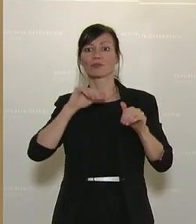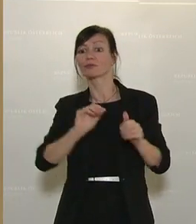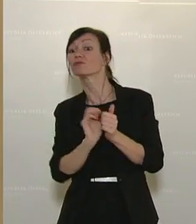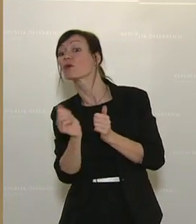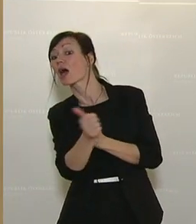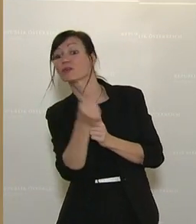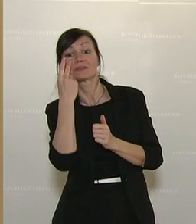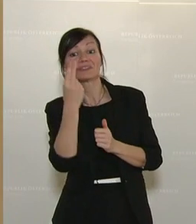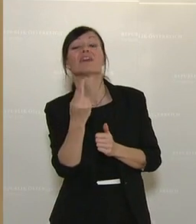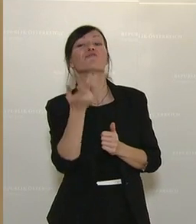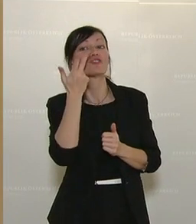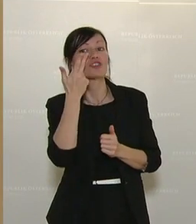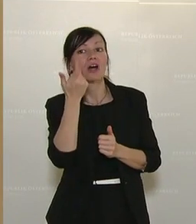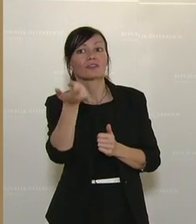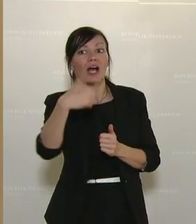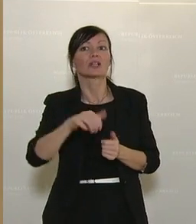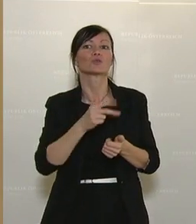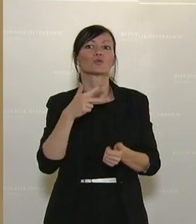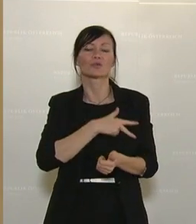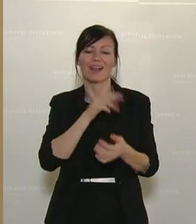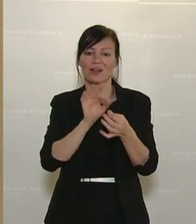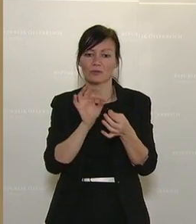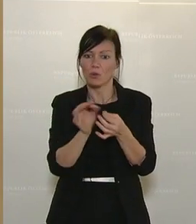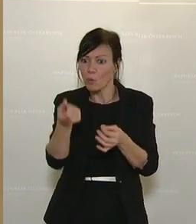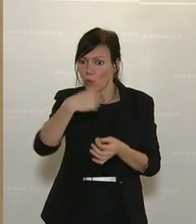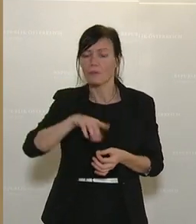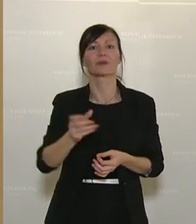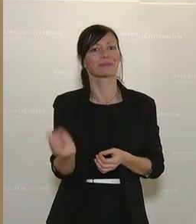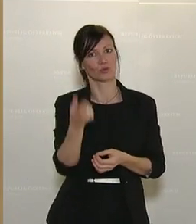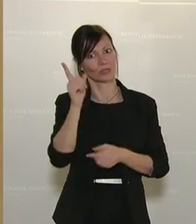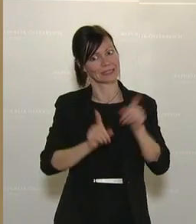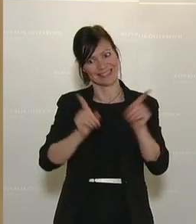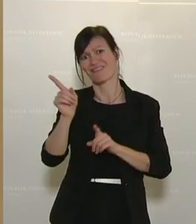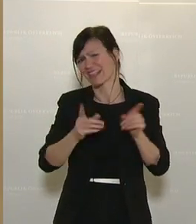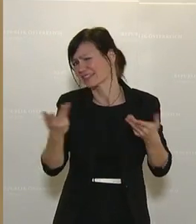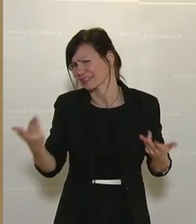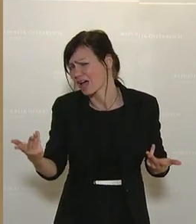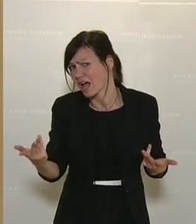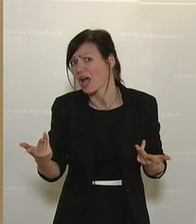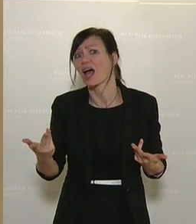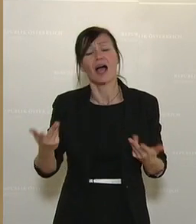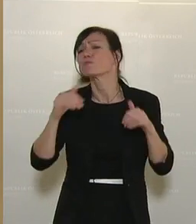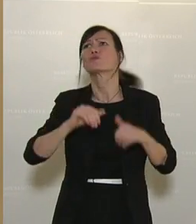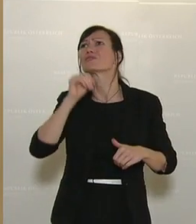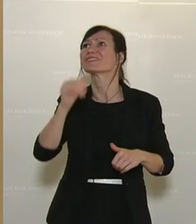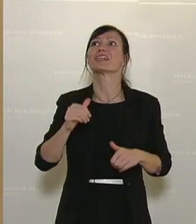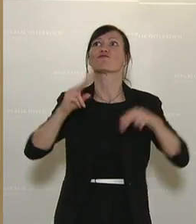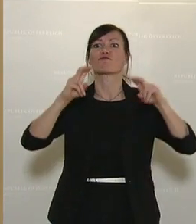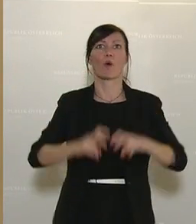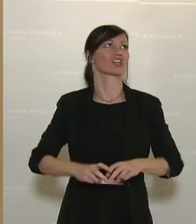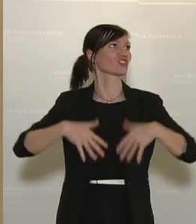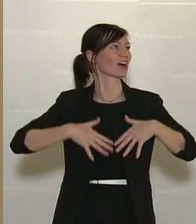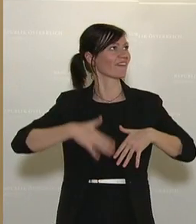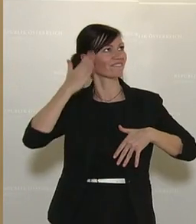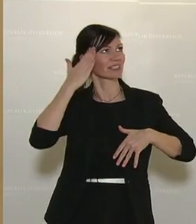hätte wieder stark zugenommen, insbesondere um Silvester und da muss ich kein Simulationsforscher sein, um zu wissen, dass danach